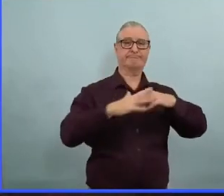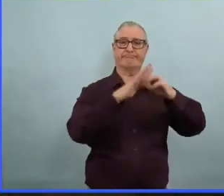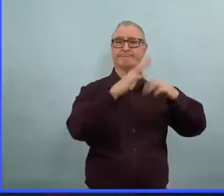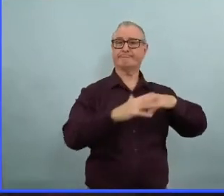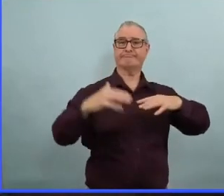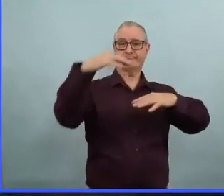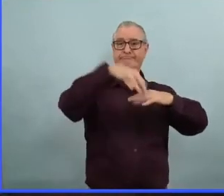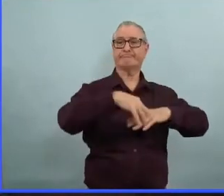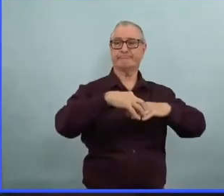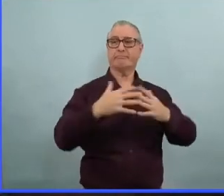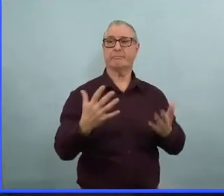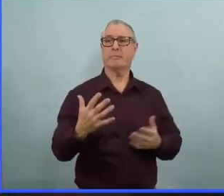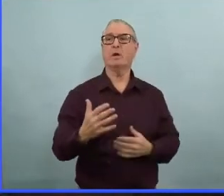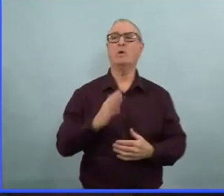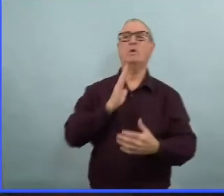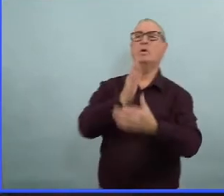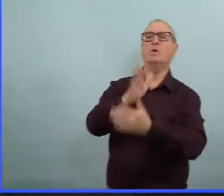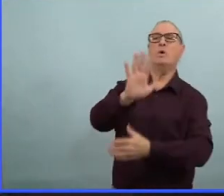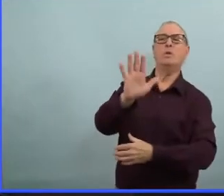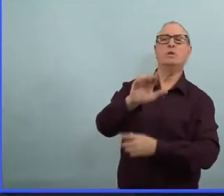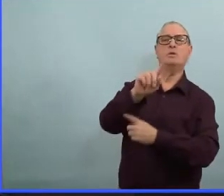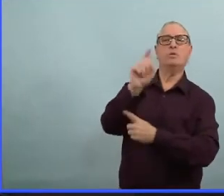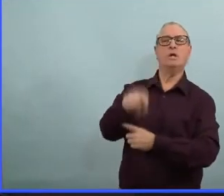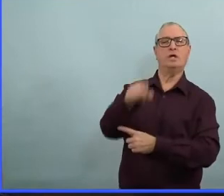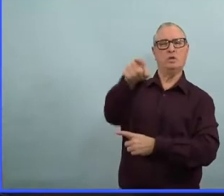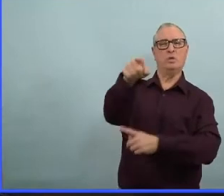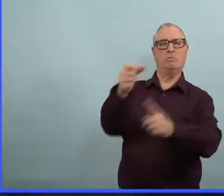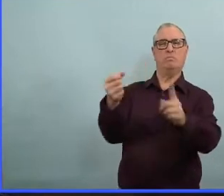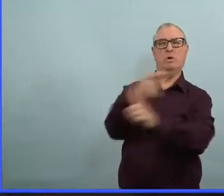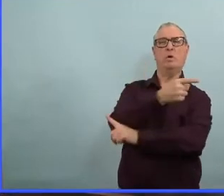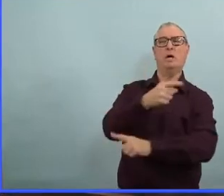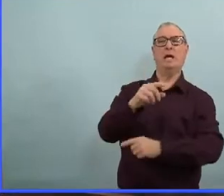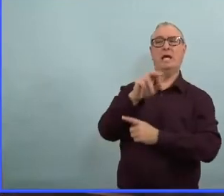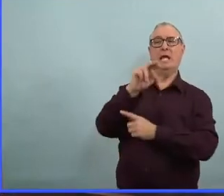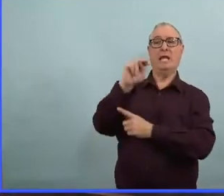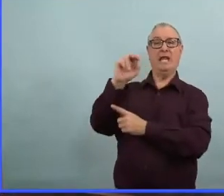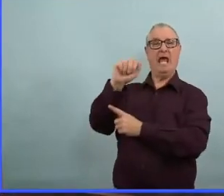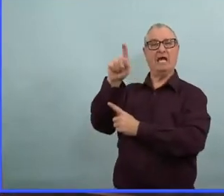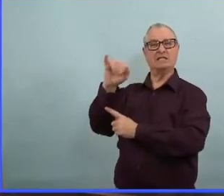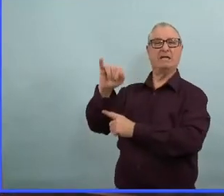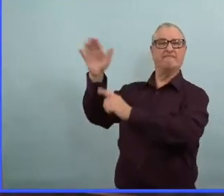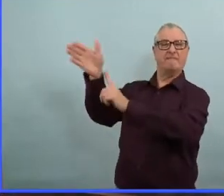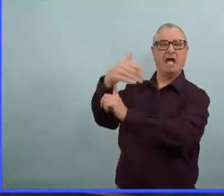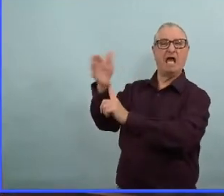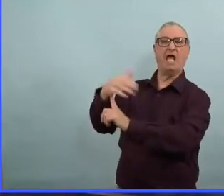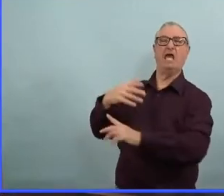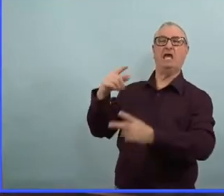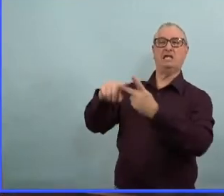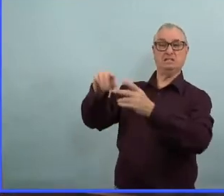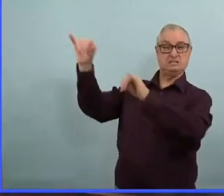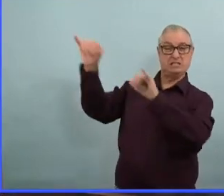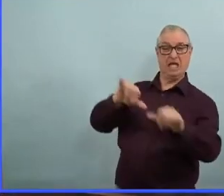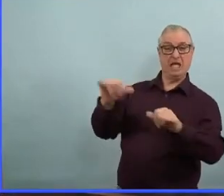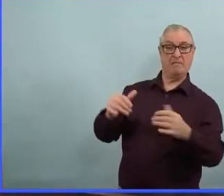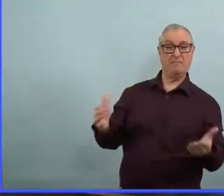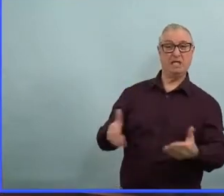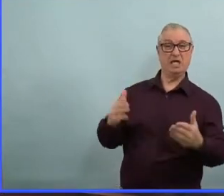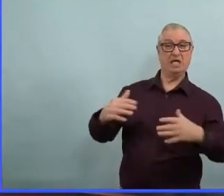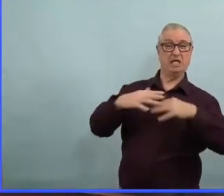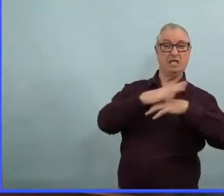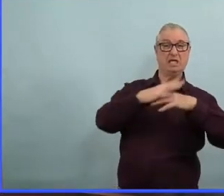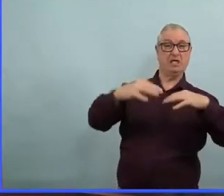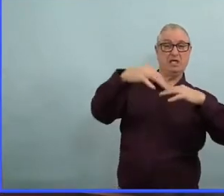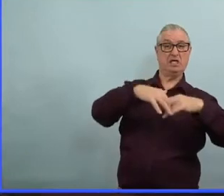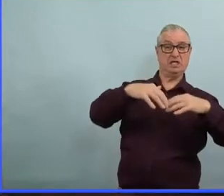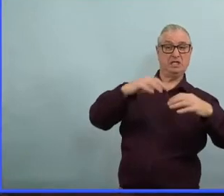ça n pas la question qu'on vous a posé est-ce que vous considérez vraiment qu'il y a une équivalence entre ces deux situations je vais le dire de nouveau non